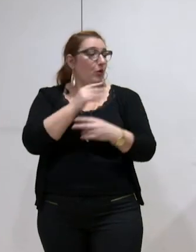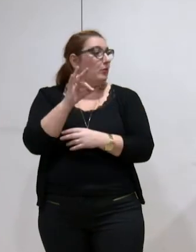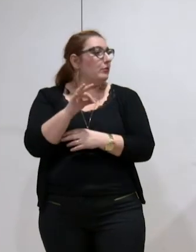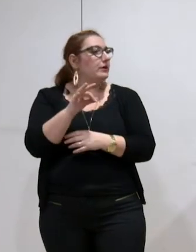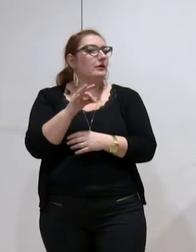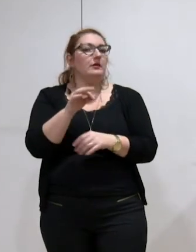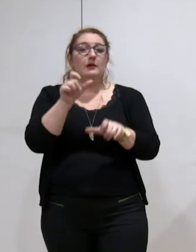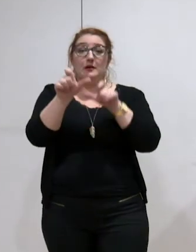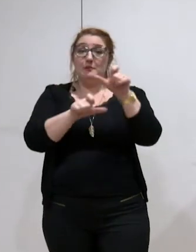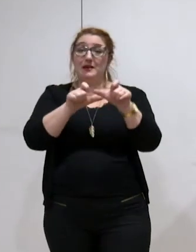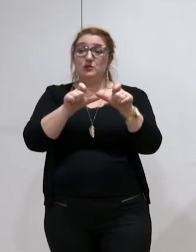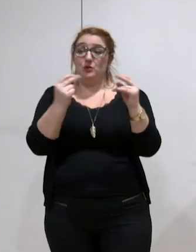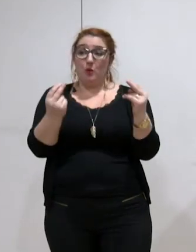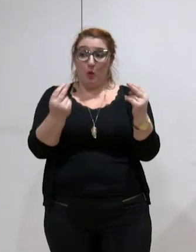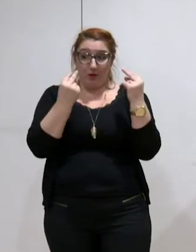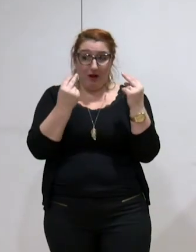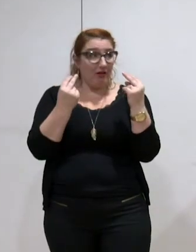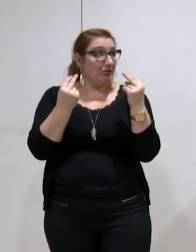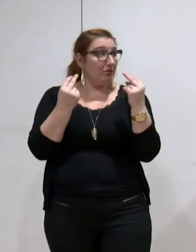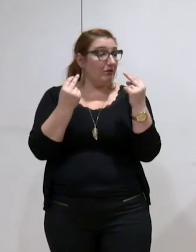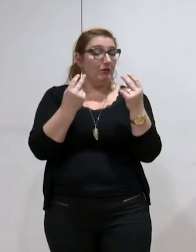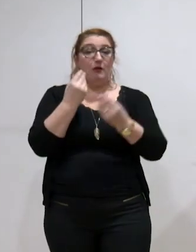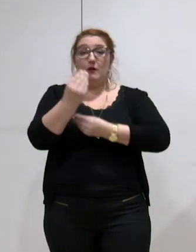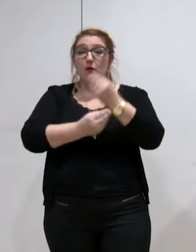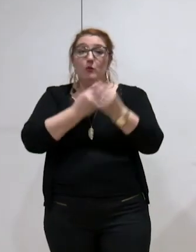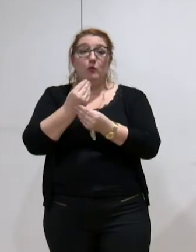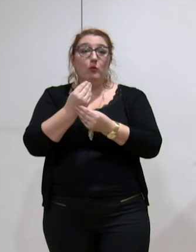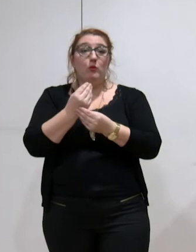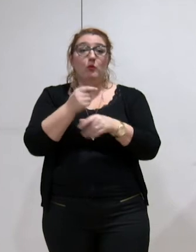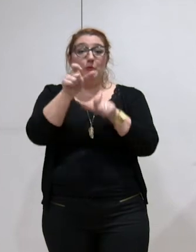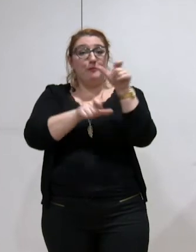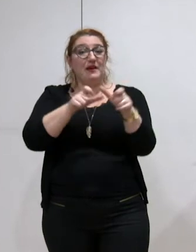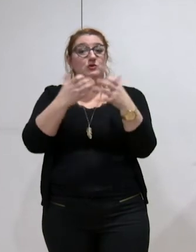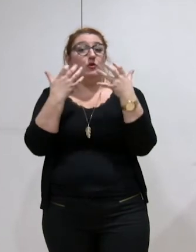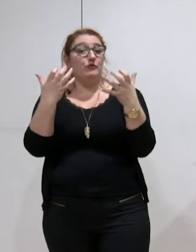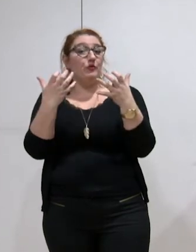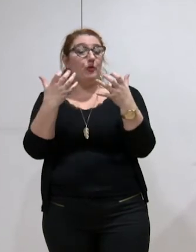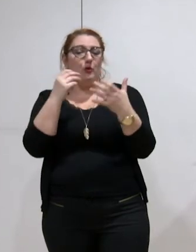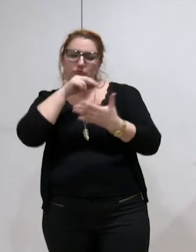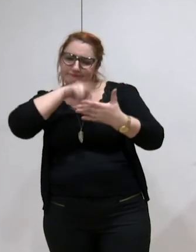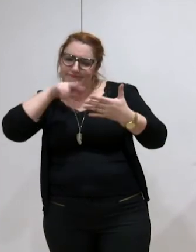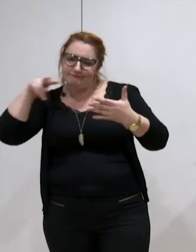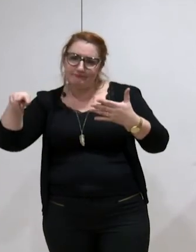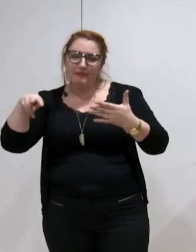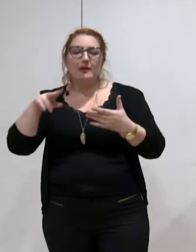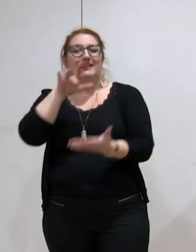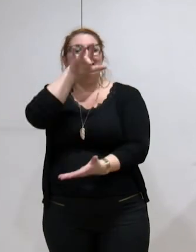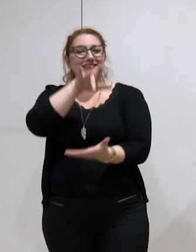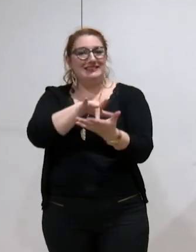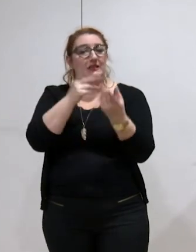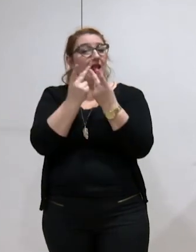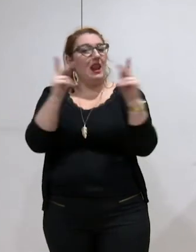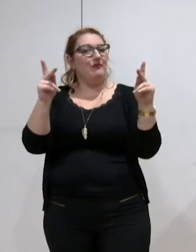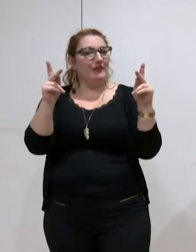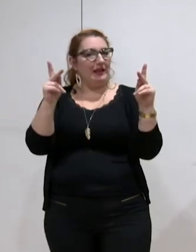ceux qui nous regardent ou pour tous ceux qui voudront s'y référer, il sera mis donc sur le site ville,